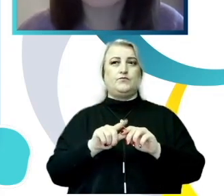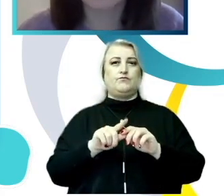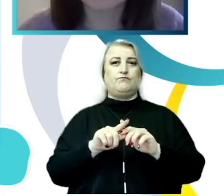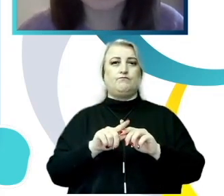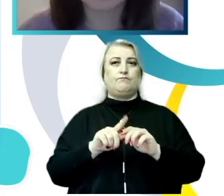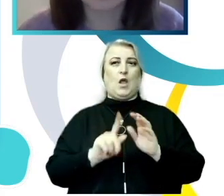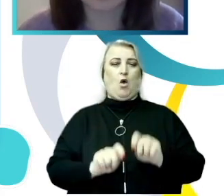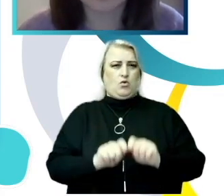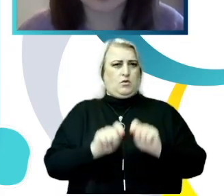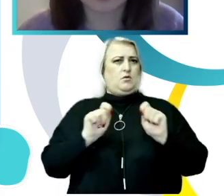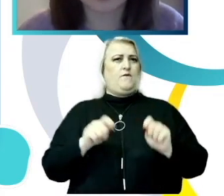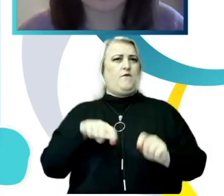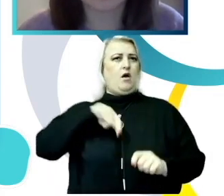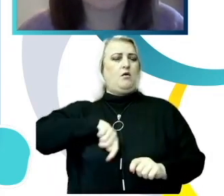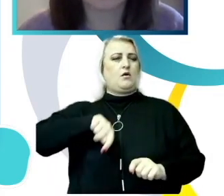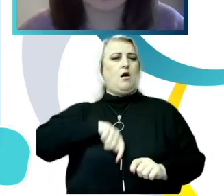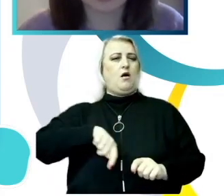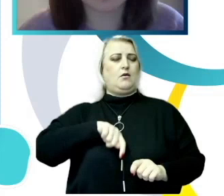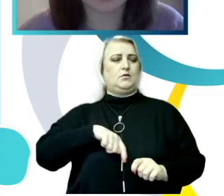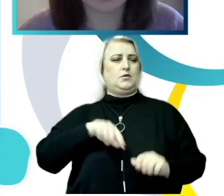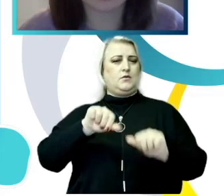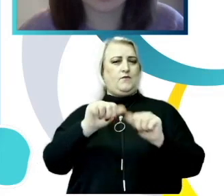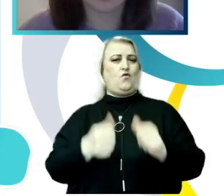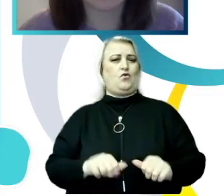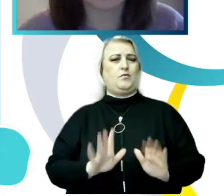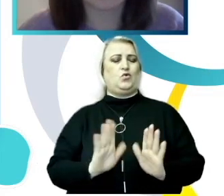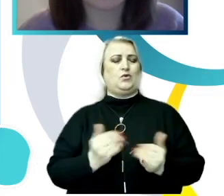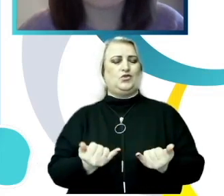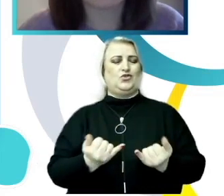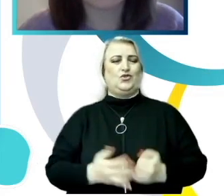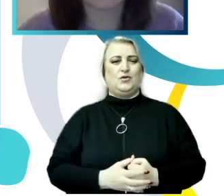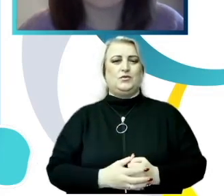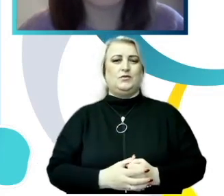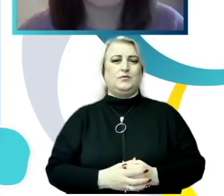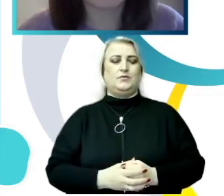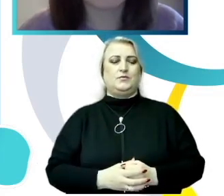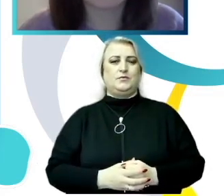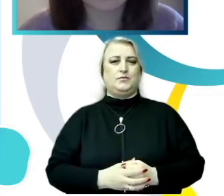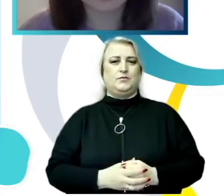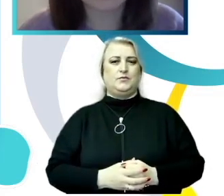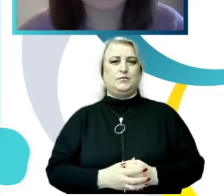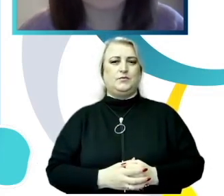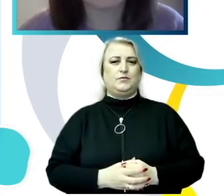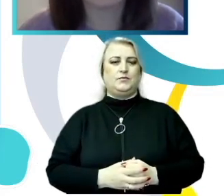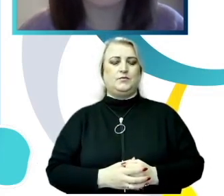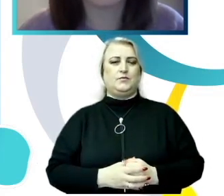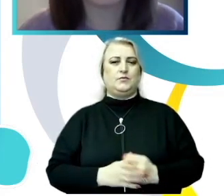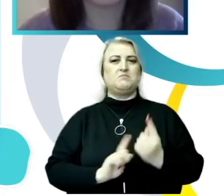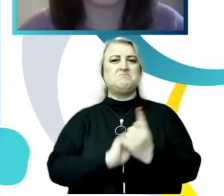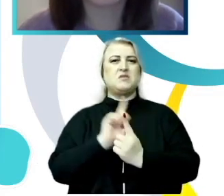de noi experiențe pentru mutarele etape a vieții. Și în contextul în care